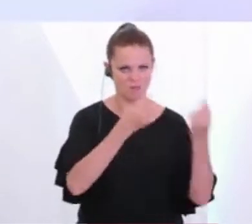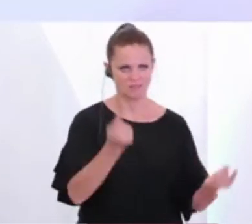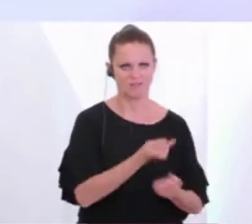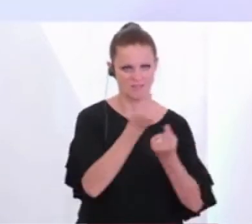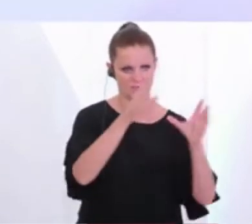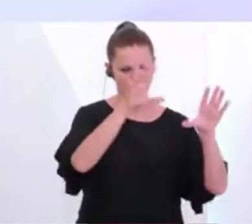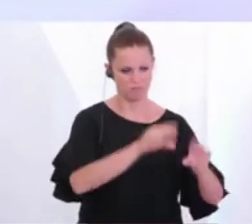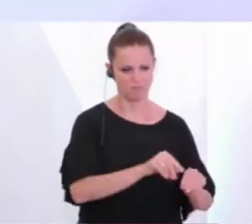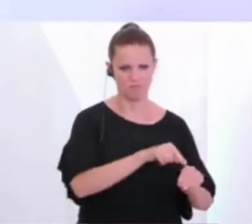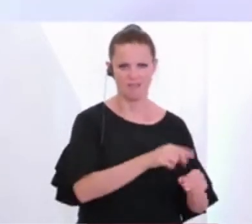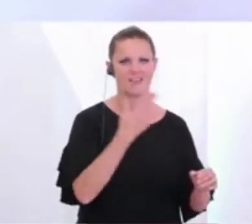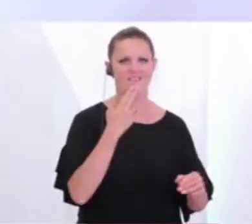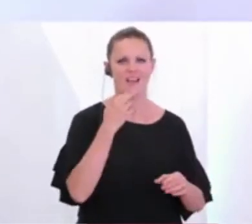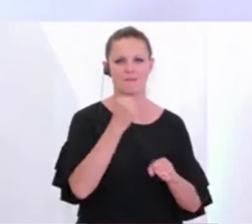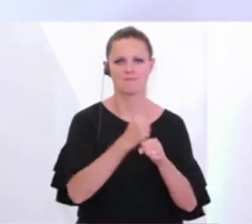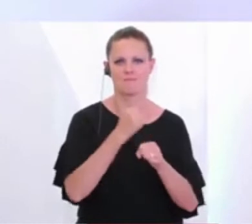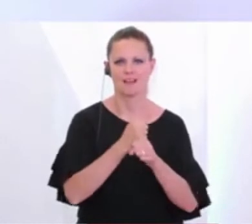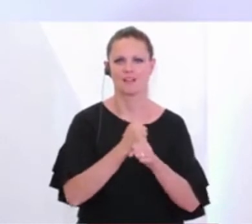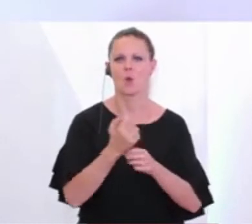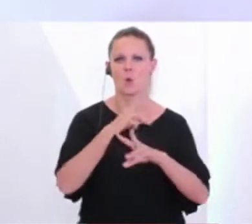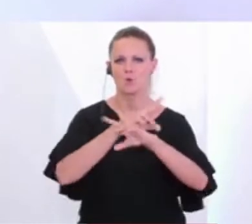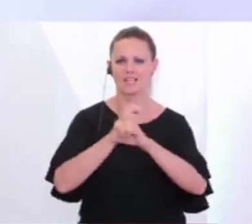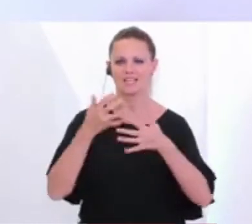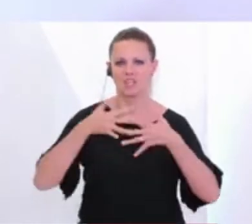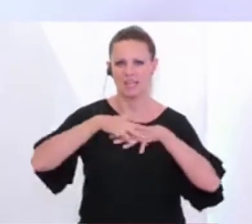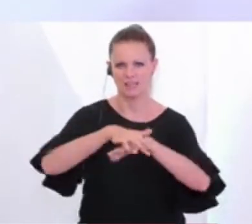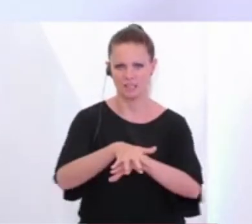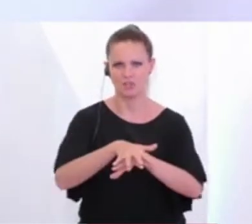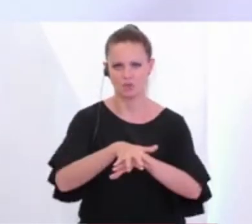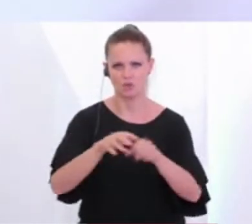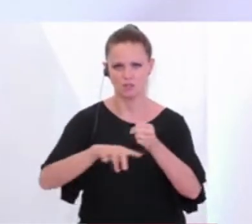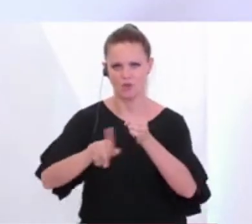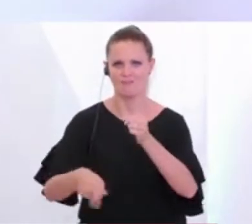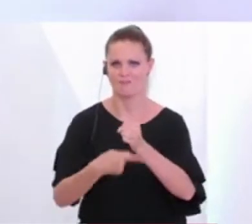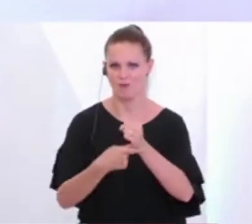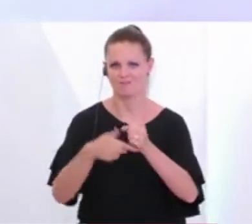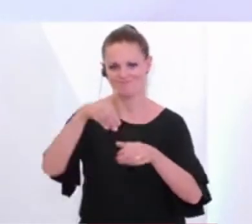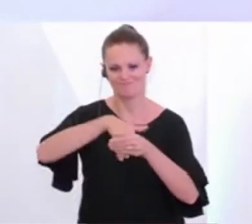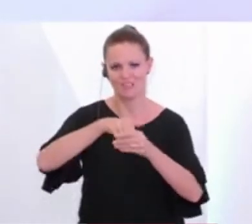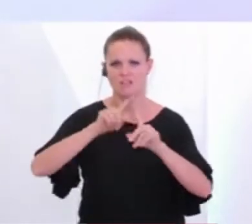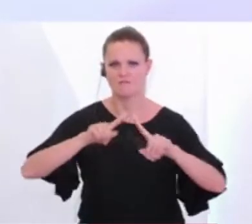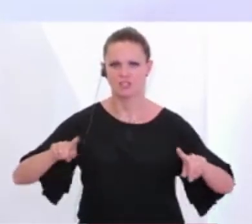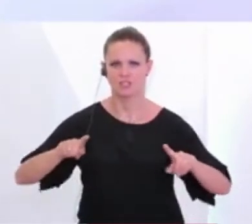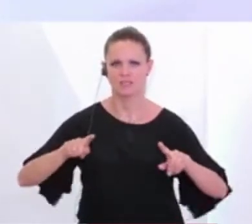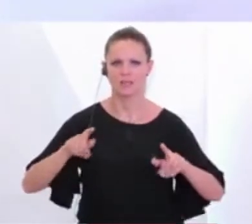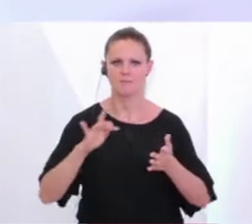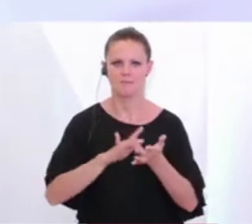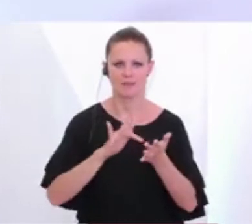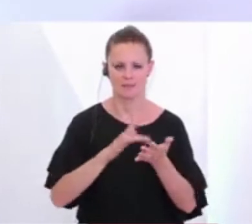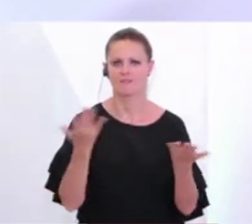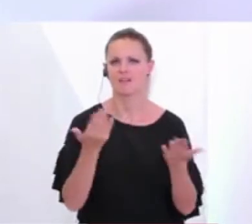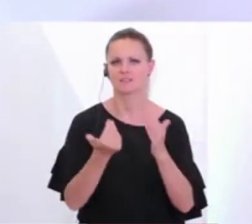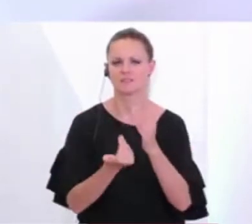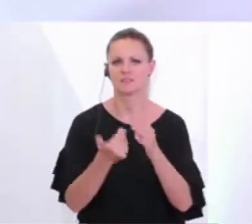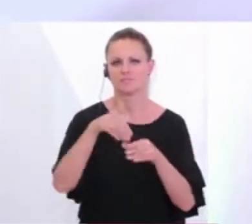Lockdowns durch den Österreichischen Integrationsfonds umgesetzt werden. Wir werden dazu verschiedene Mittel wählen. Zum einen werden wir über Newsletter